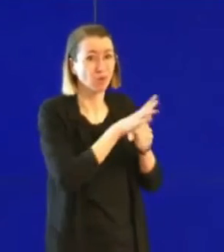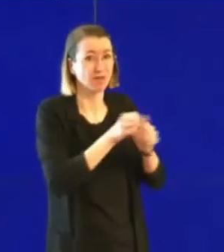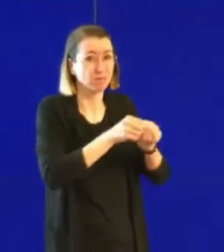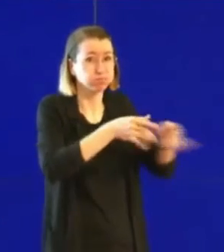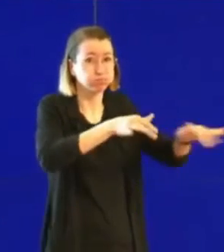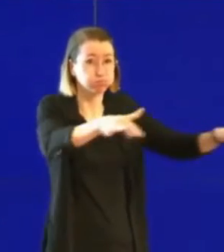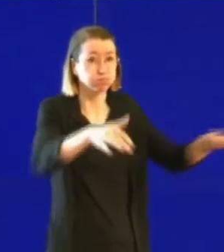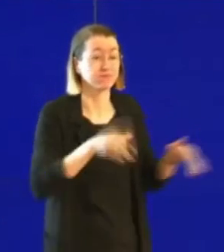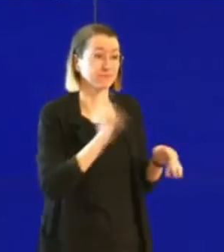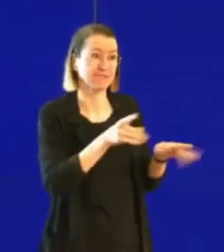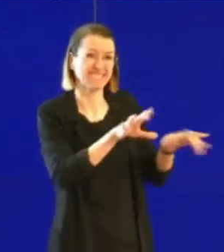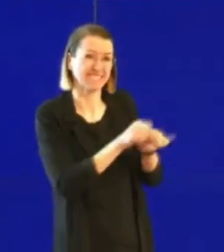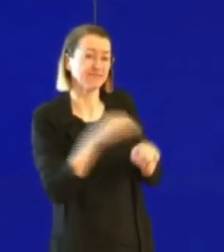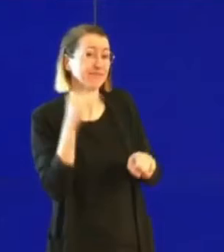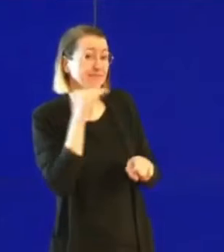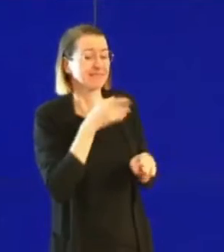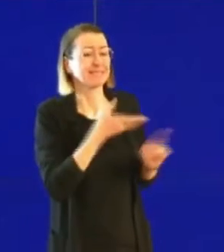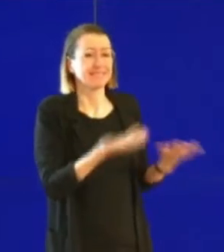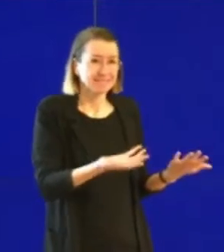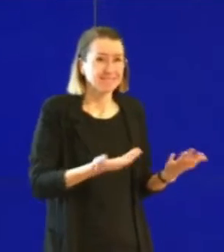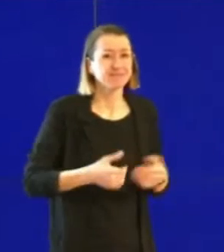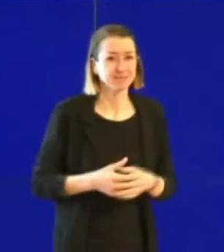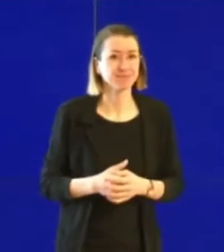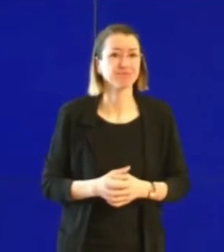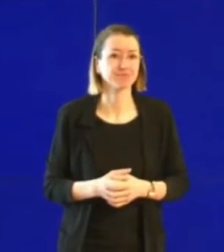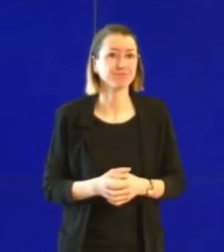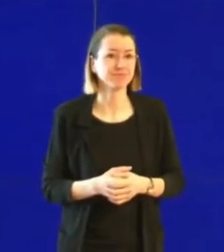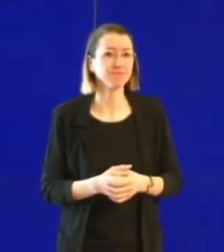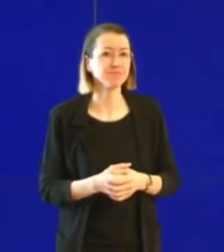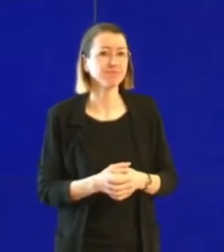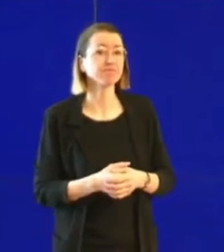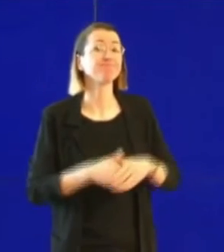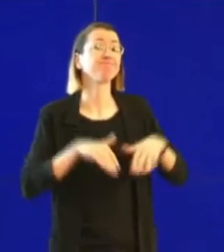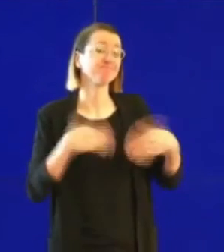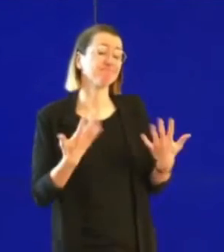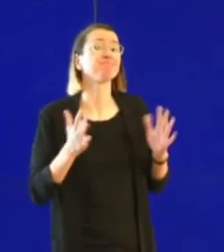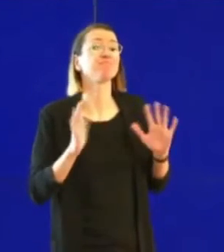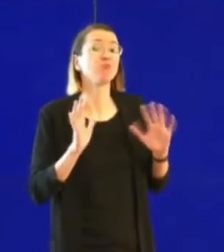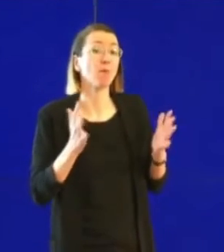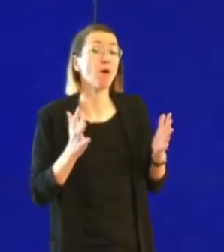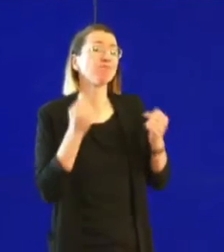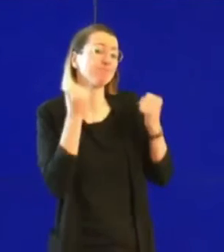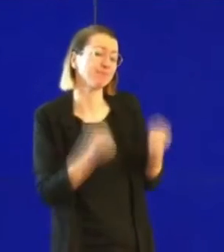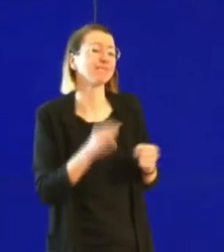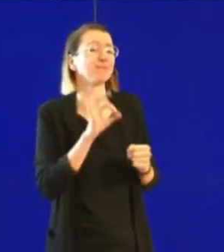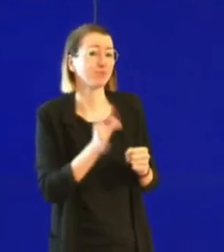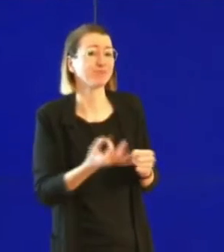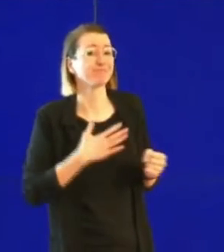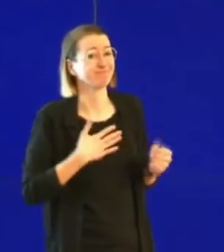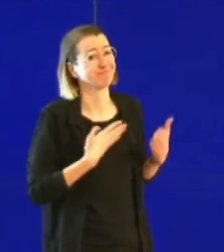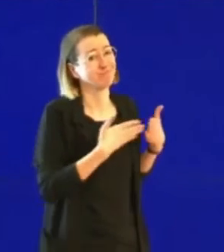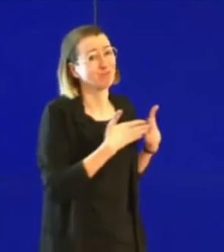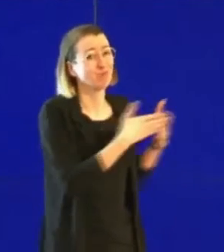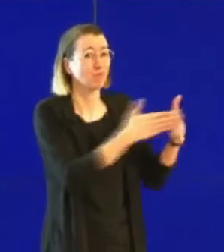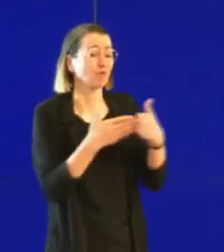les maisons de repos. Et donc à ce moment-là, ça peut être nécessaire de demander que les personnes restent